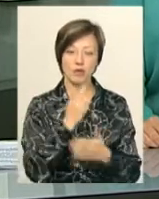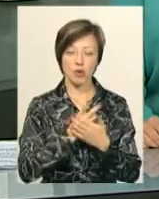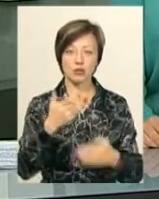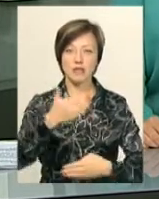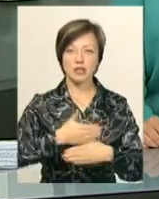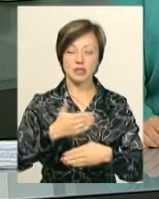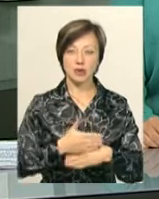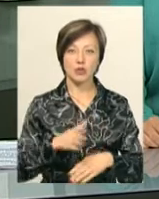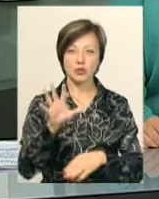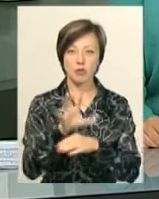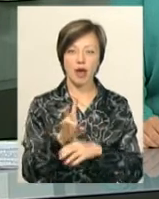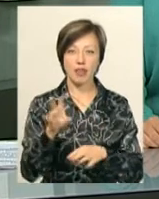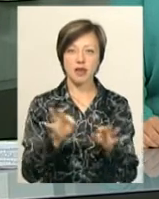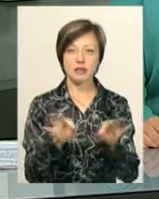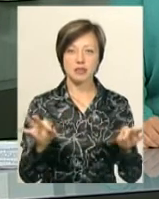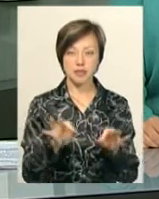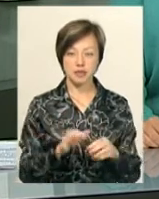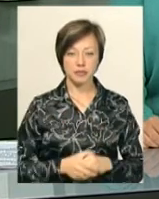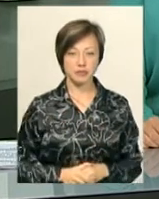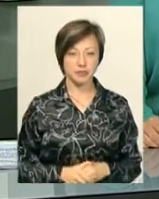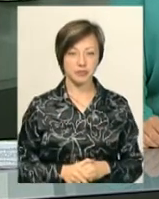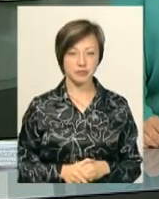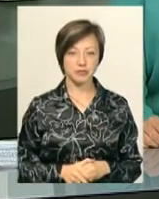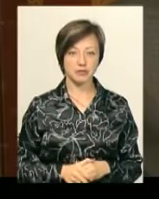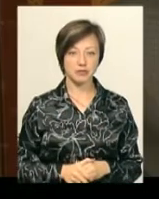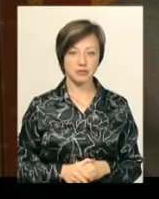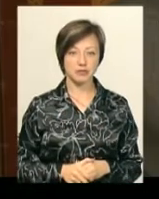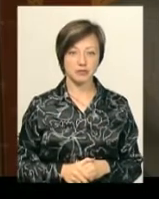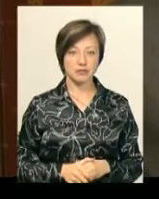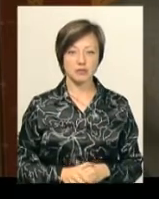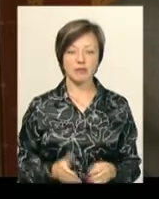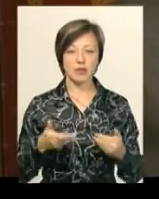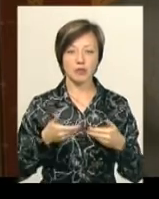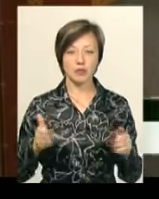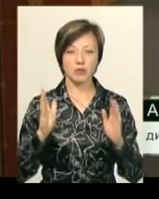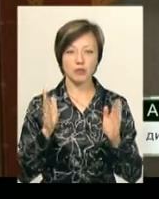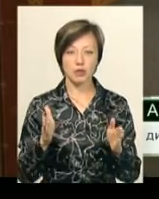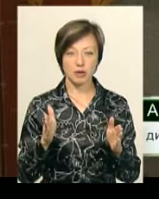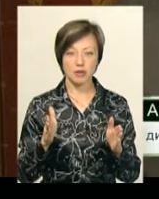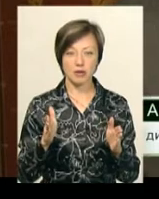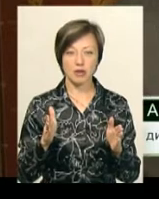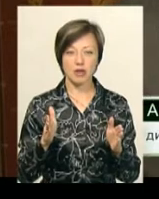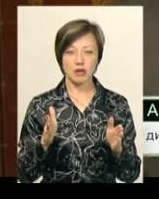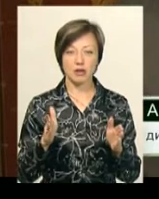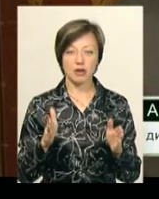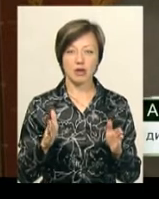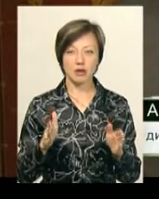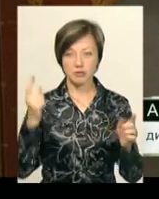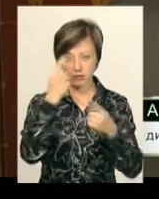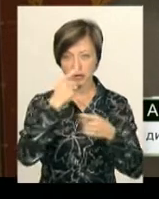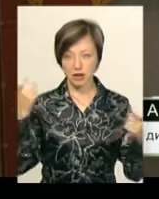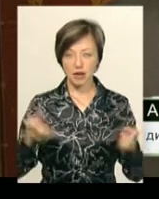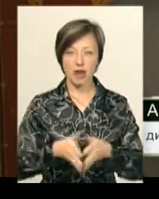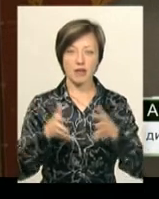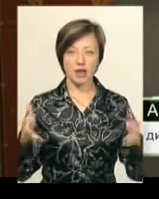виставу «Собака на сіні» за п'єсою «Лопе де веге». Ми будемо бачати це як грандіозний день, грандіозне відкриття.